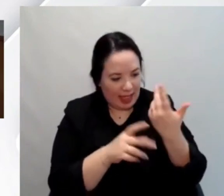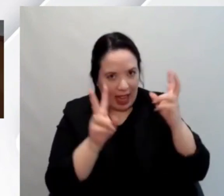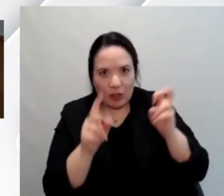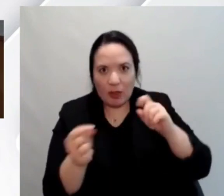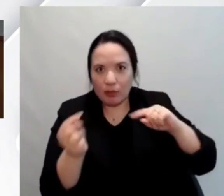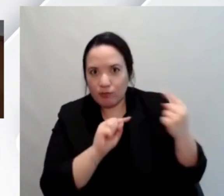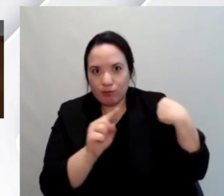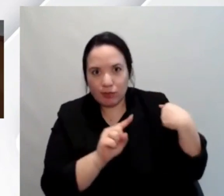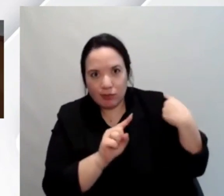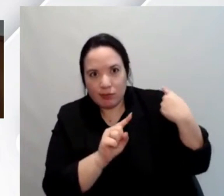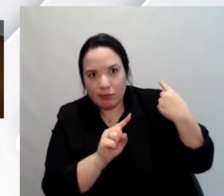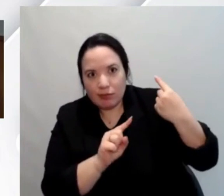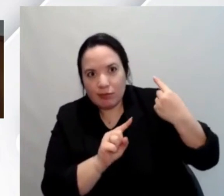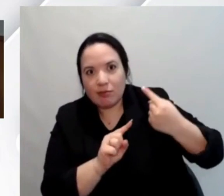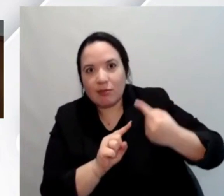noi